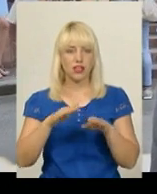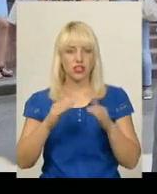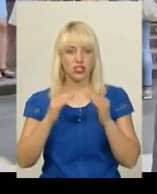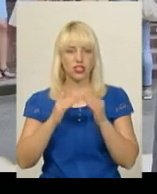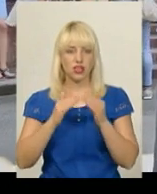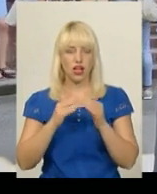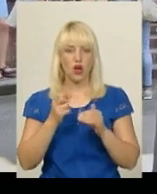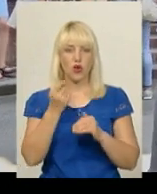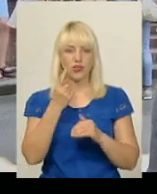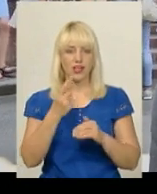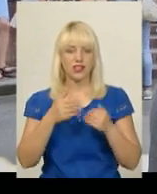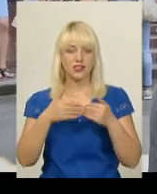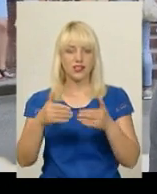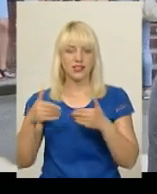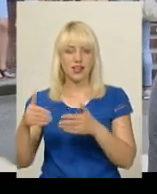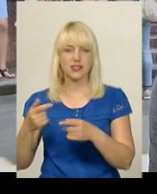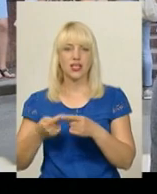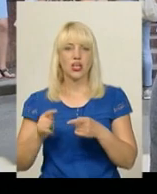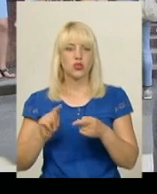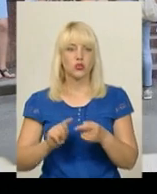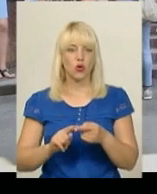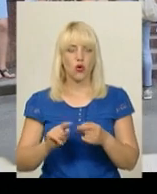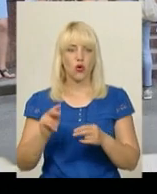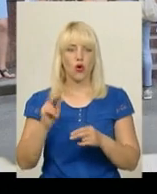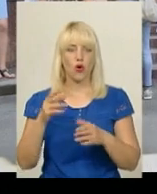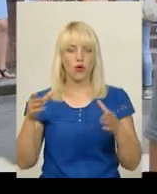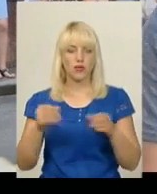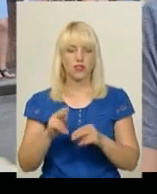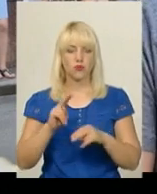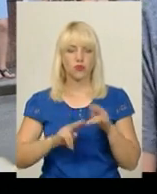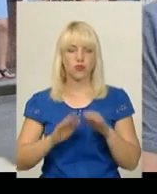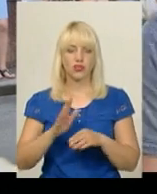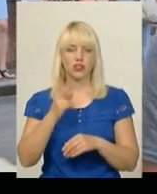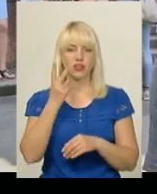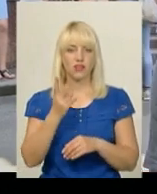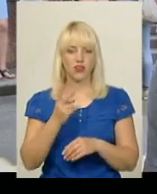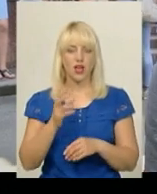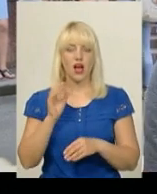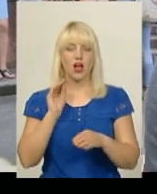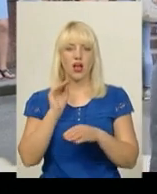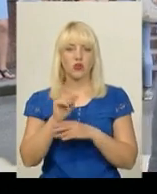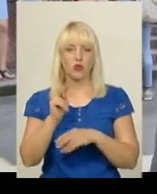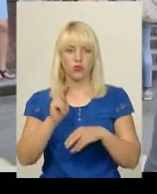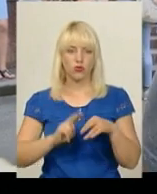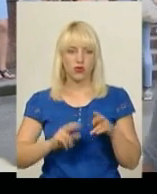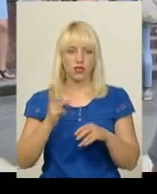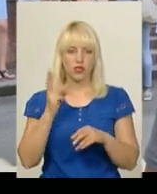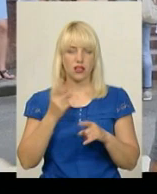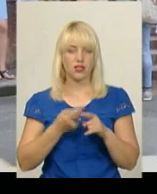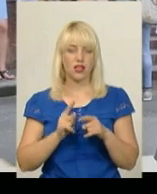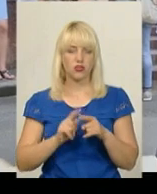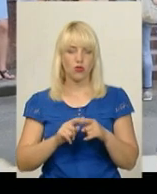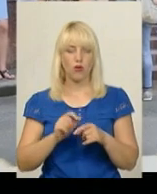секції цього кооперативу. На даний момент збудованих є дві секції, добудовується третя, і на тому будівництво